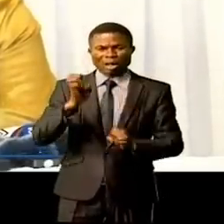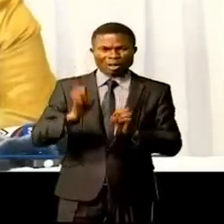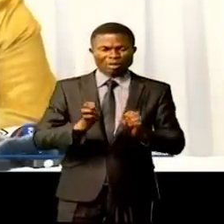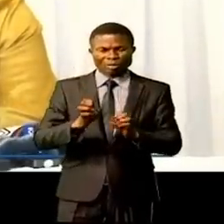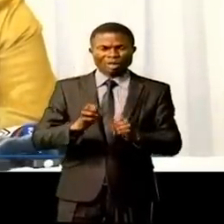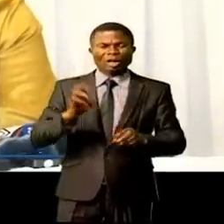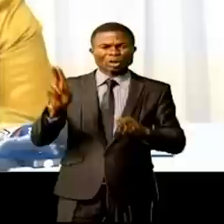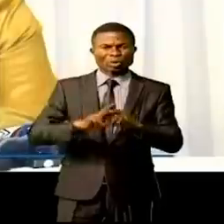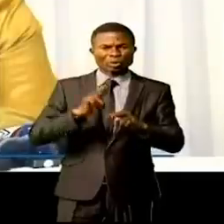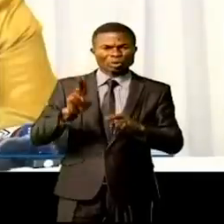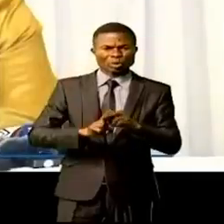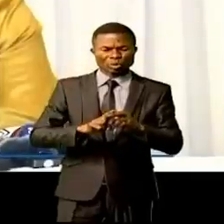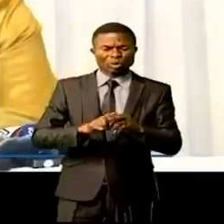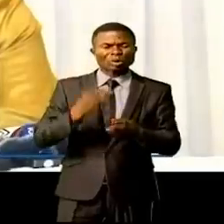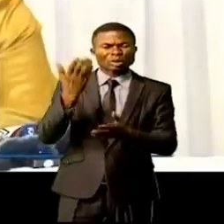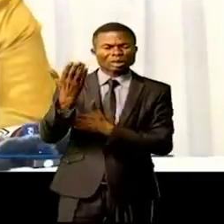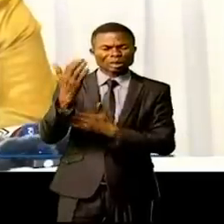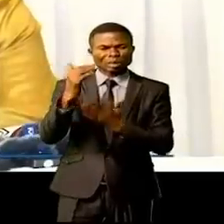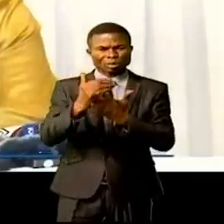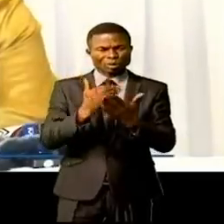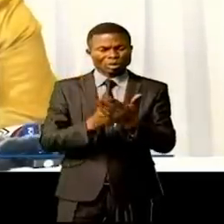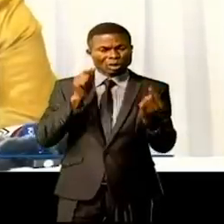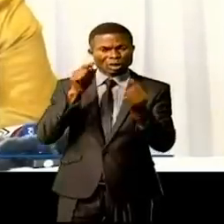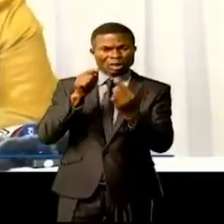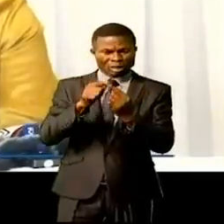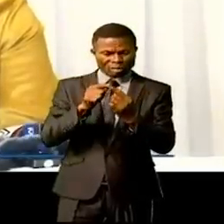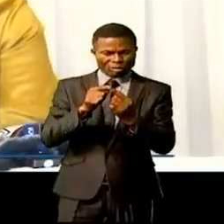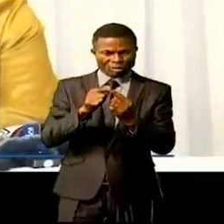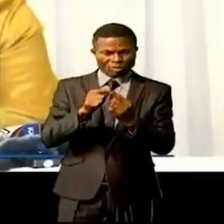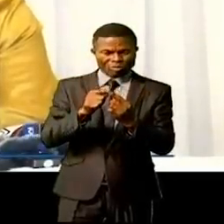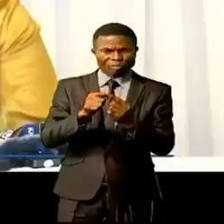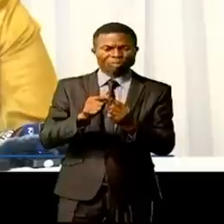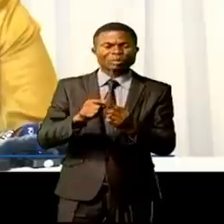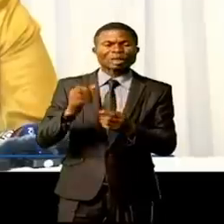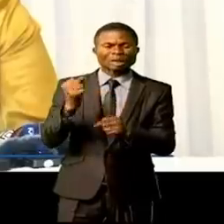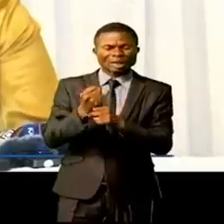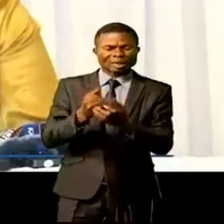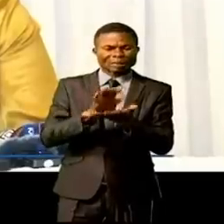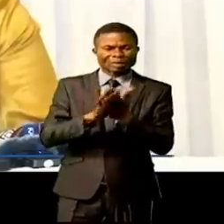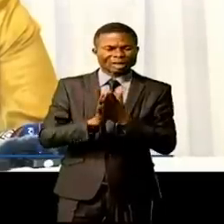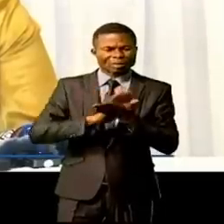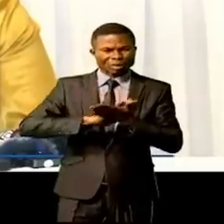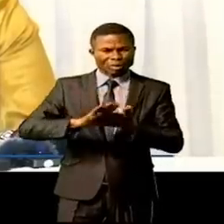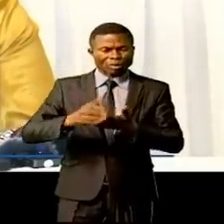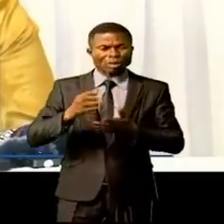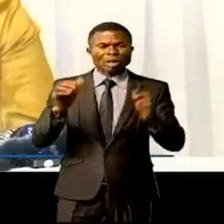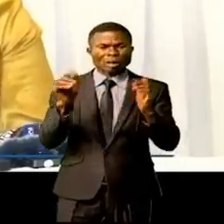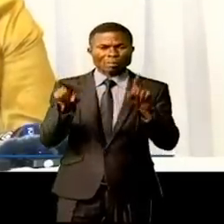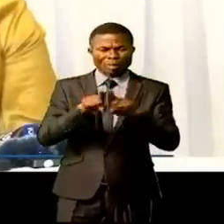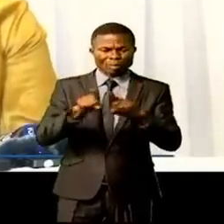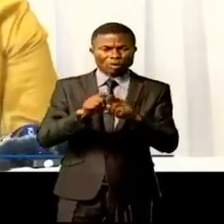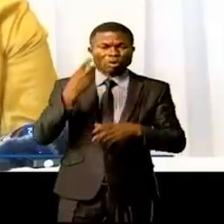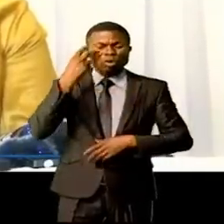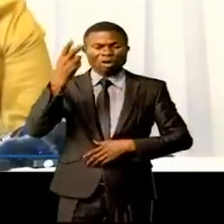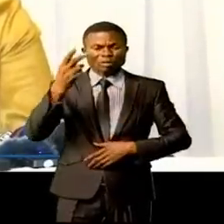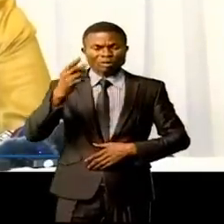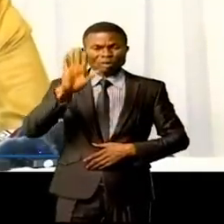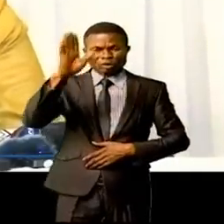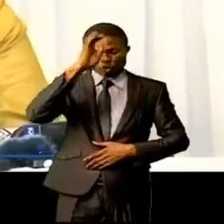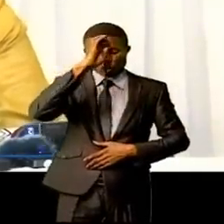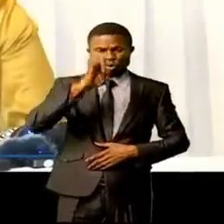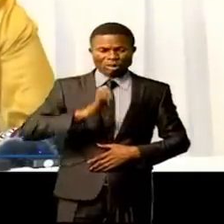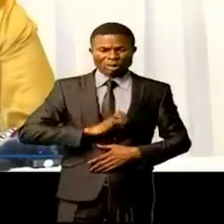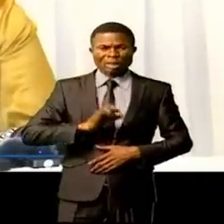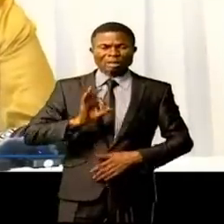en œuvre de ses recommandations dans le but d'assainir le secteur. Conformément à la vision de son excellence, M. le Président de la